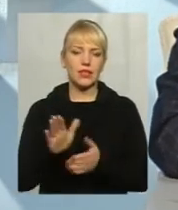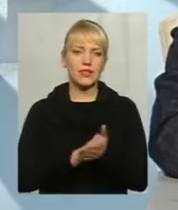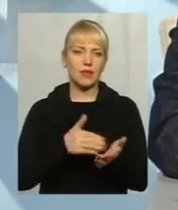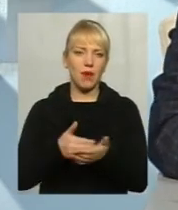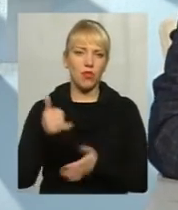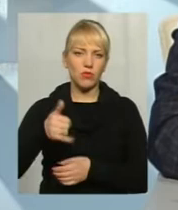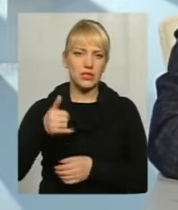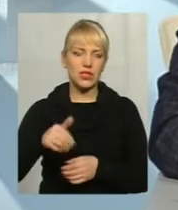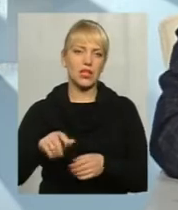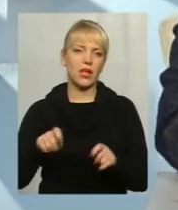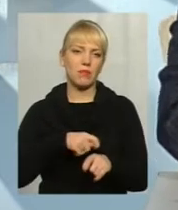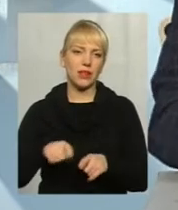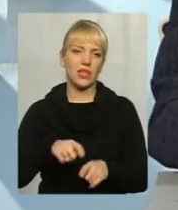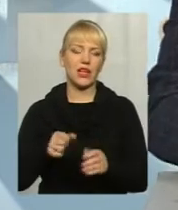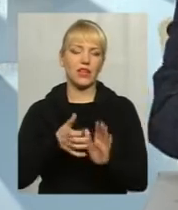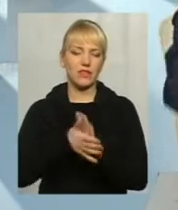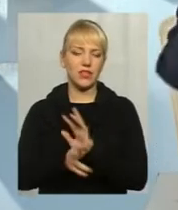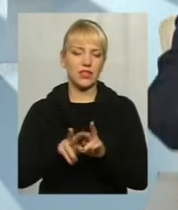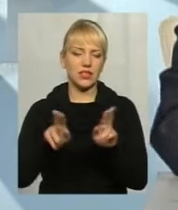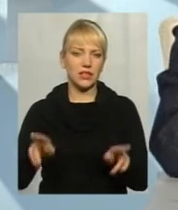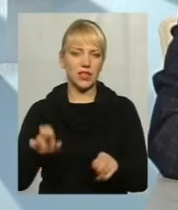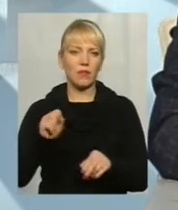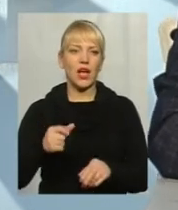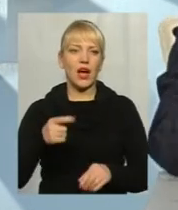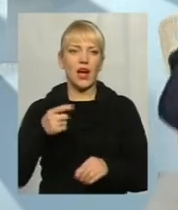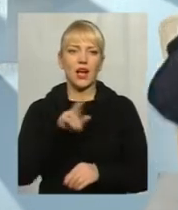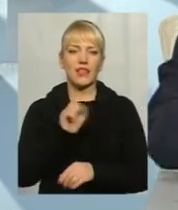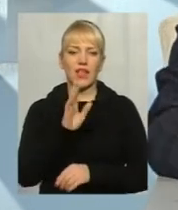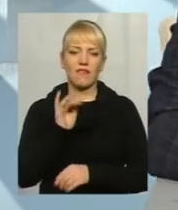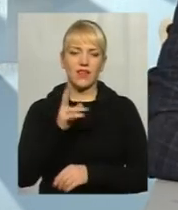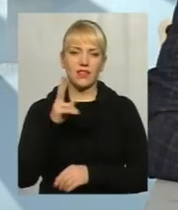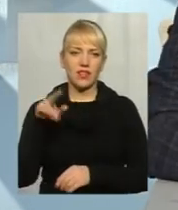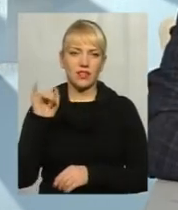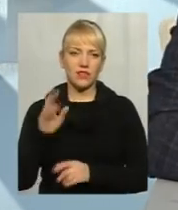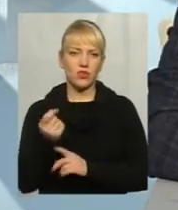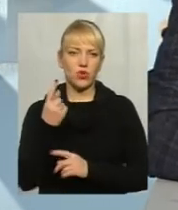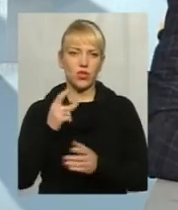матеріалів і витратити в нього такі самі. А вже ті самі Давидківці, 11 гривень